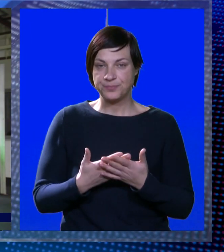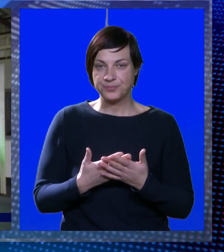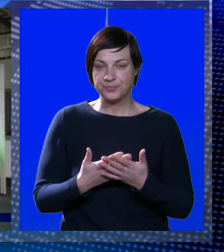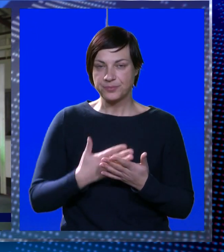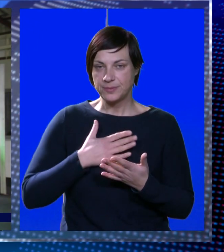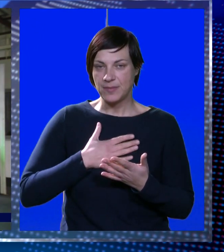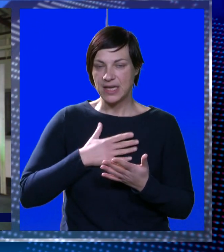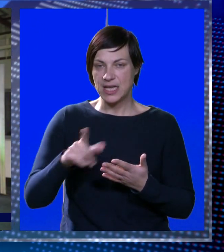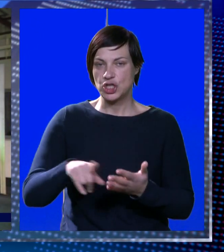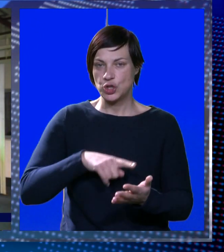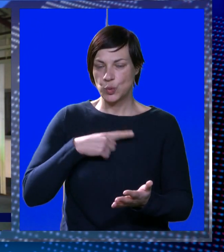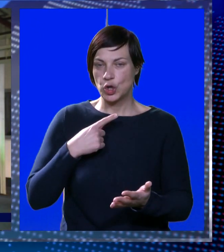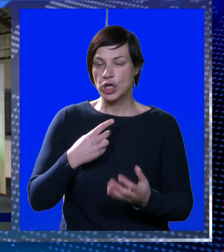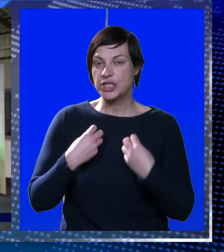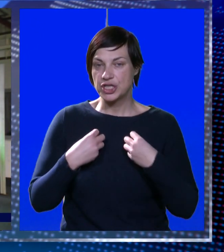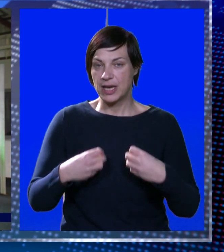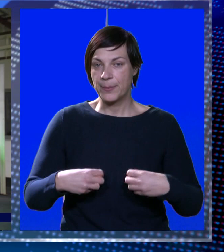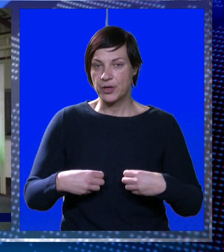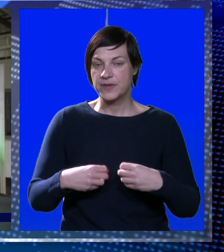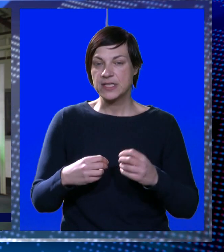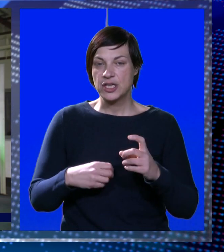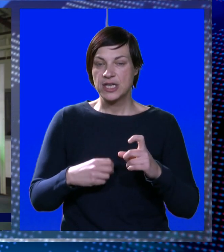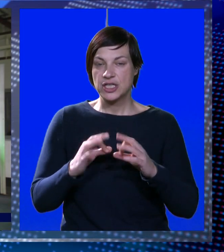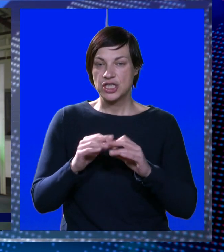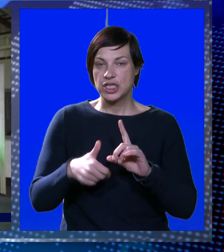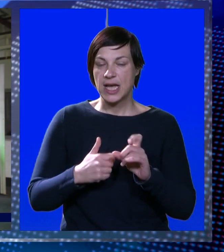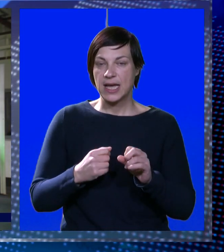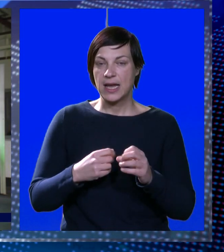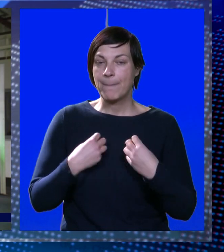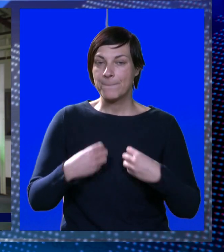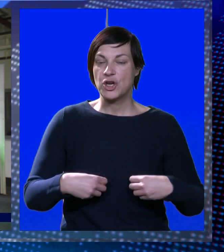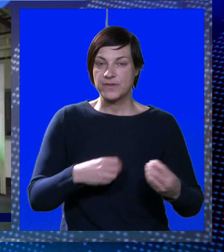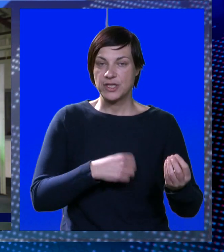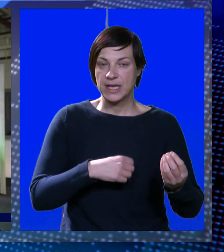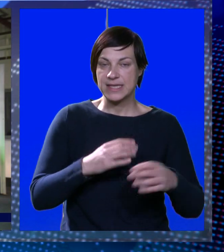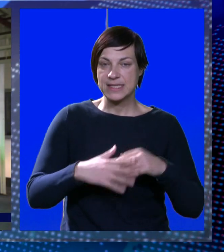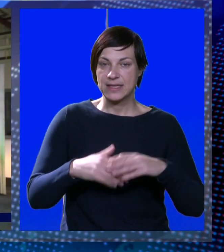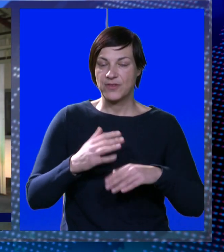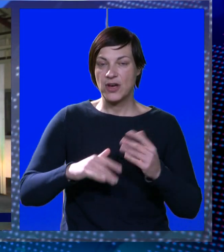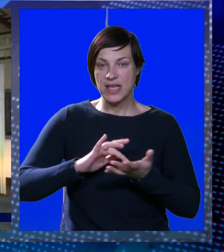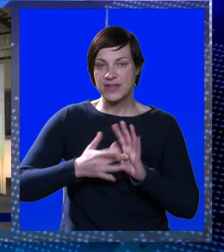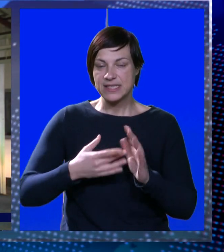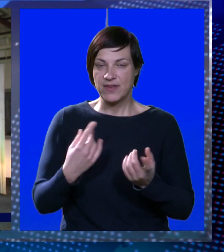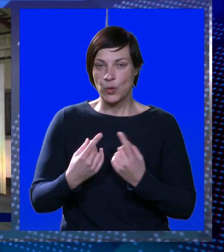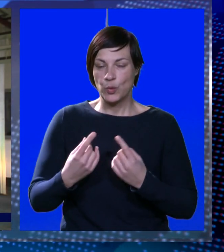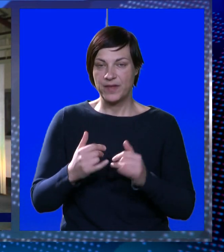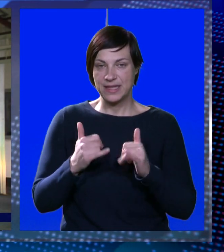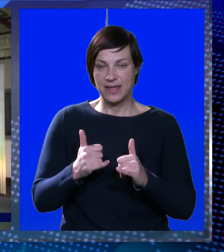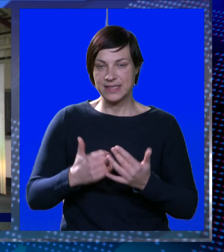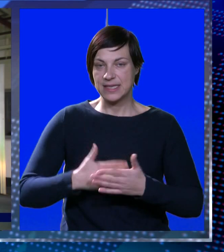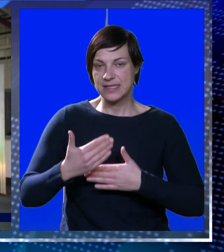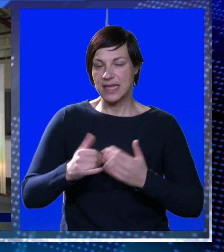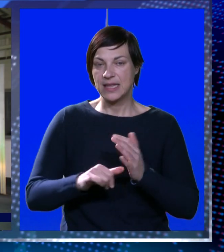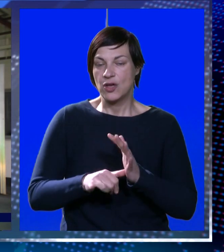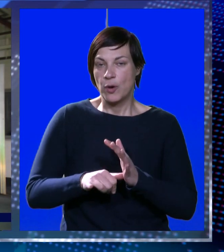Naš dugogodišnji djelatnik Dario Čagalj, nastavnik gitare, zadovoljava sve uvijete i